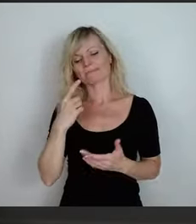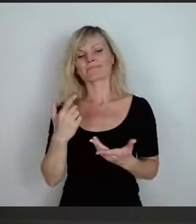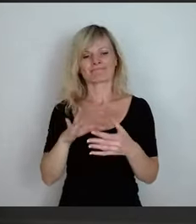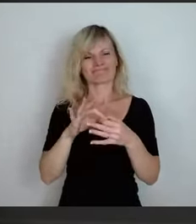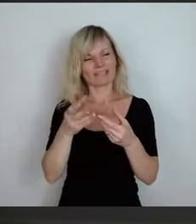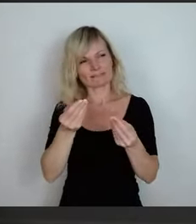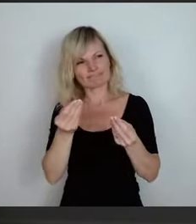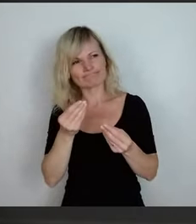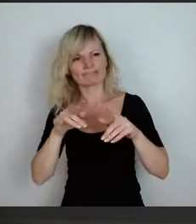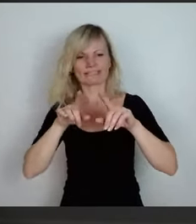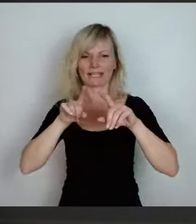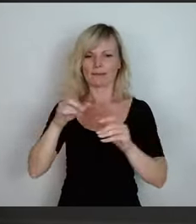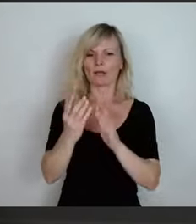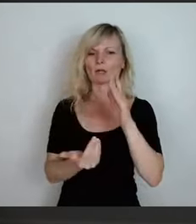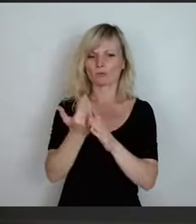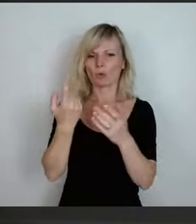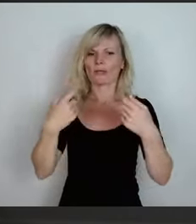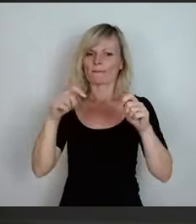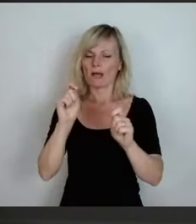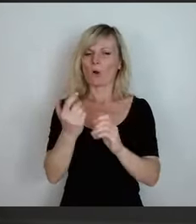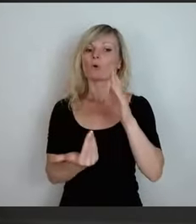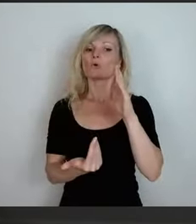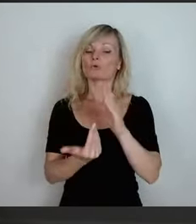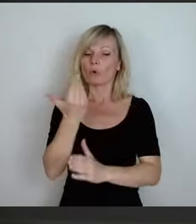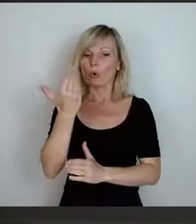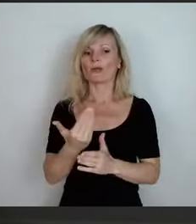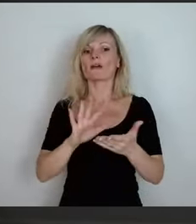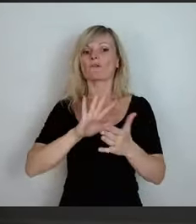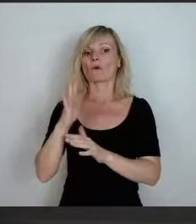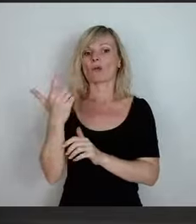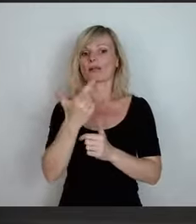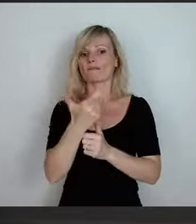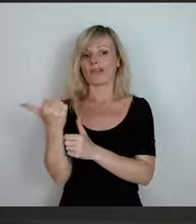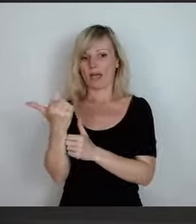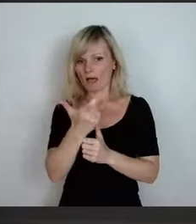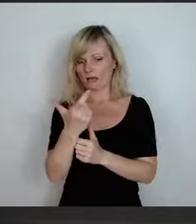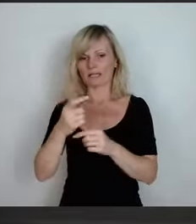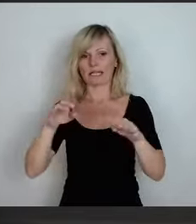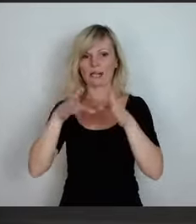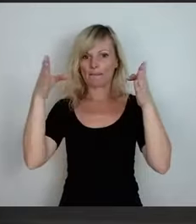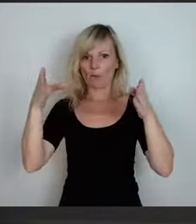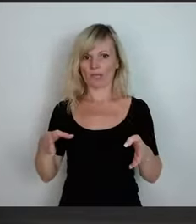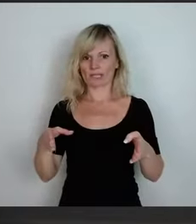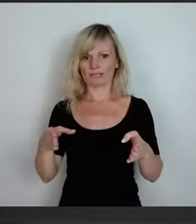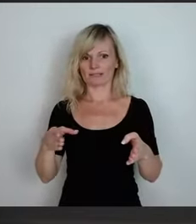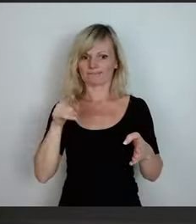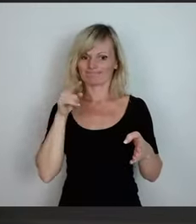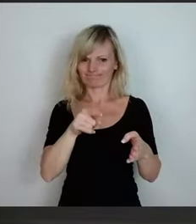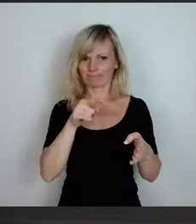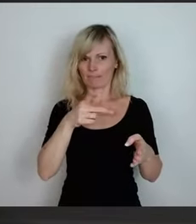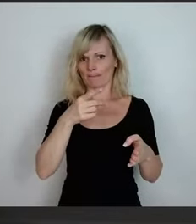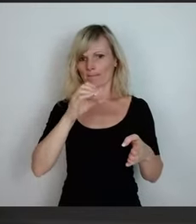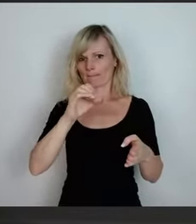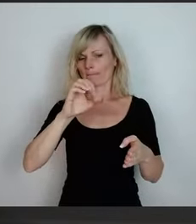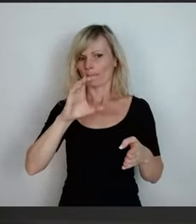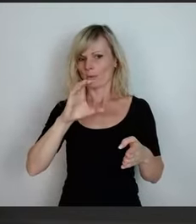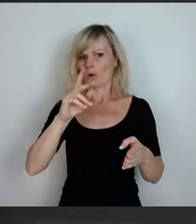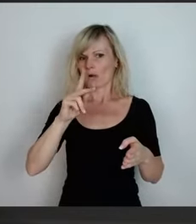für das Neubau des neuen Feuerwerkerbeides in Begau. Dort haben wir eine Festforderung bekommen,